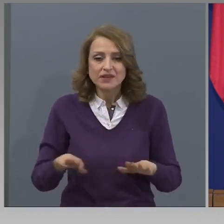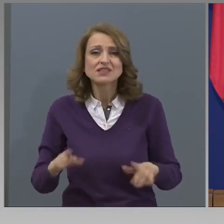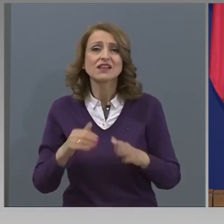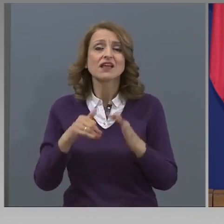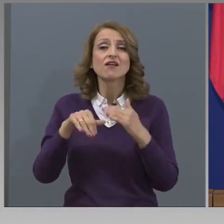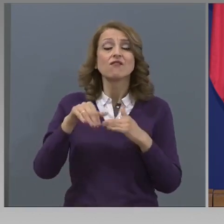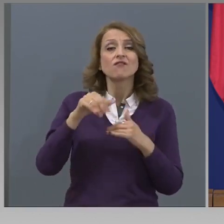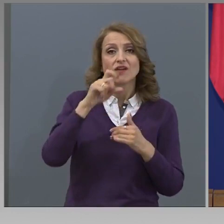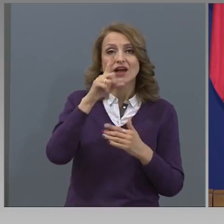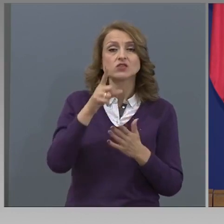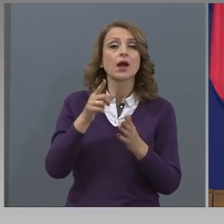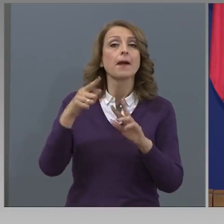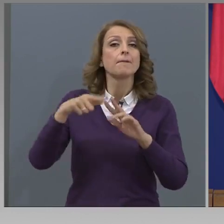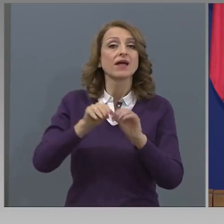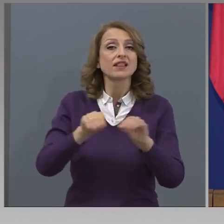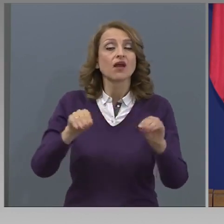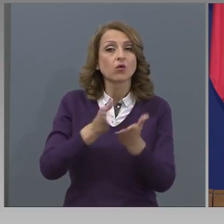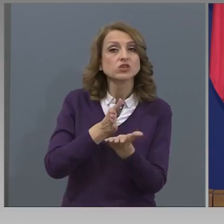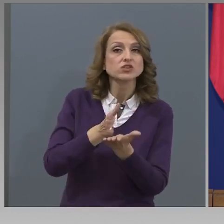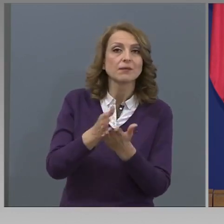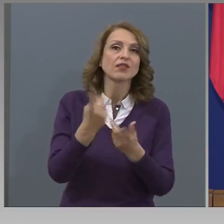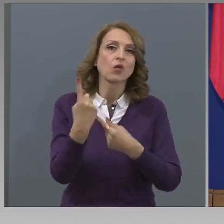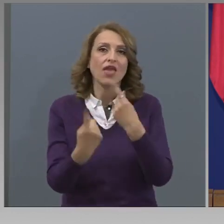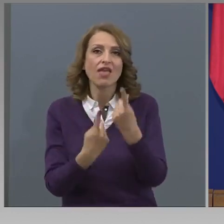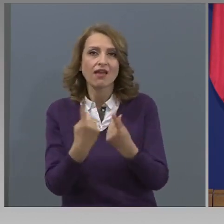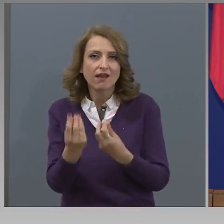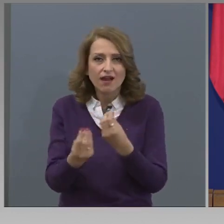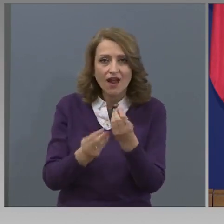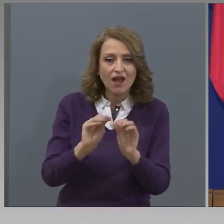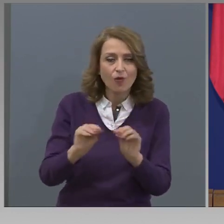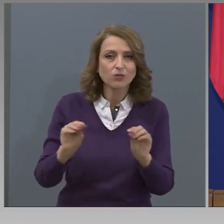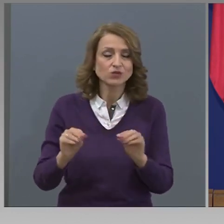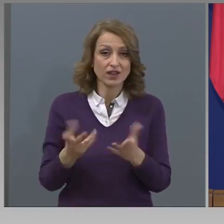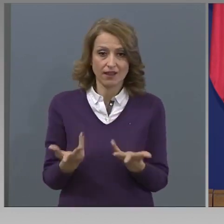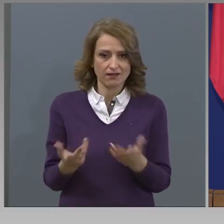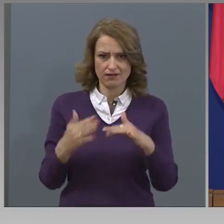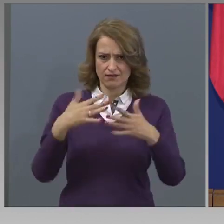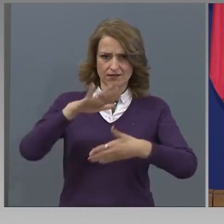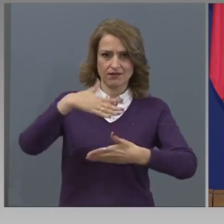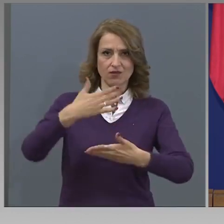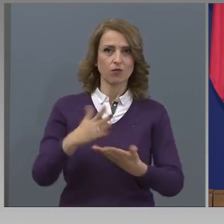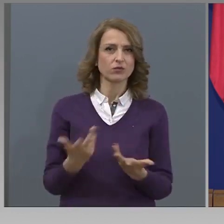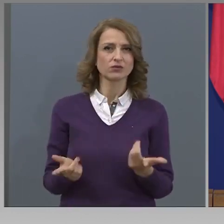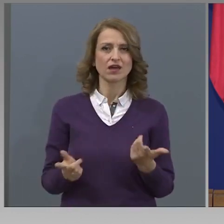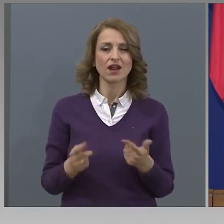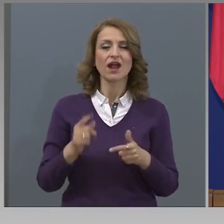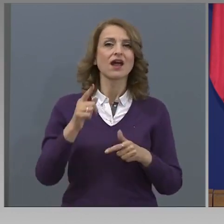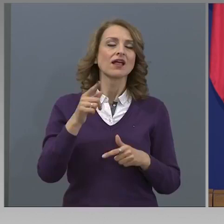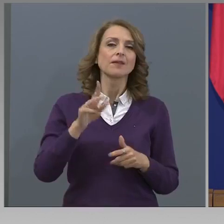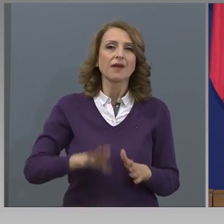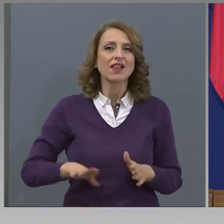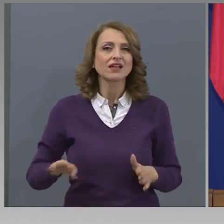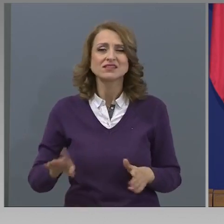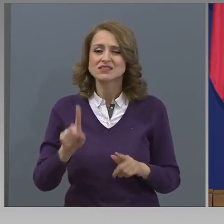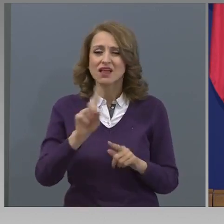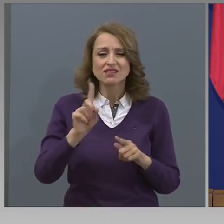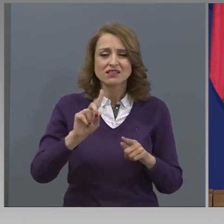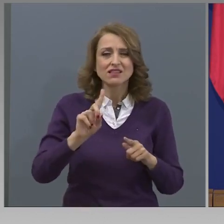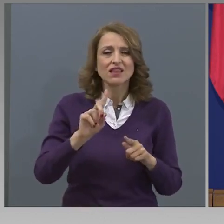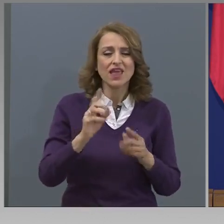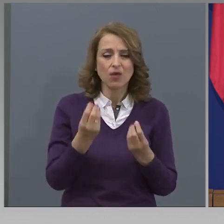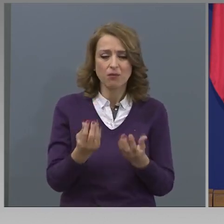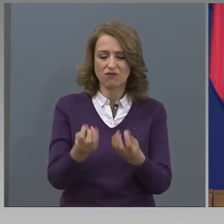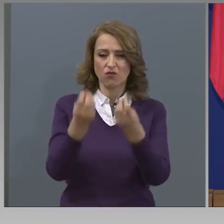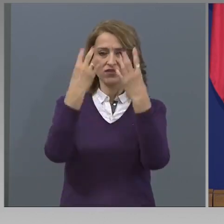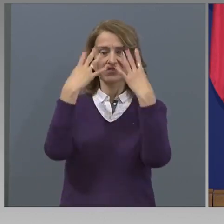имаме електронна игра, но не е подходящо най-вече заради въздействието върху развитието на